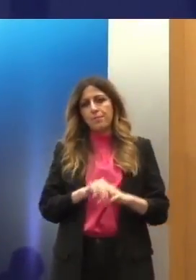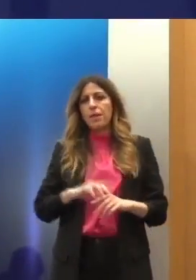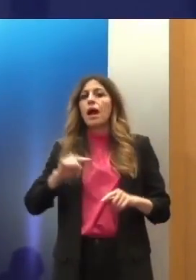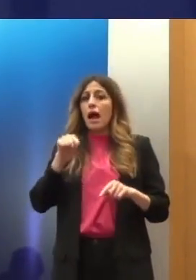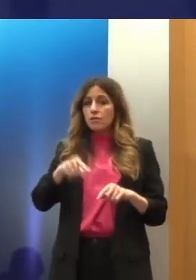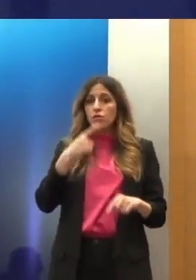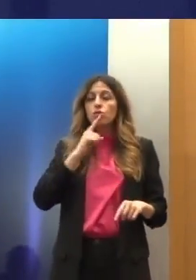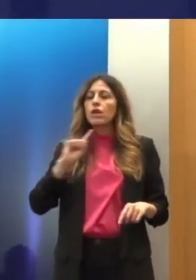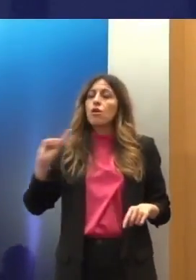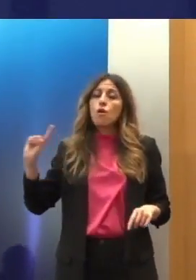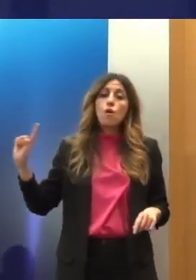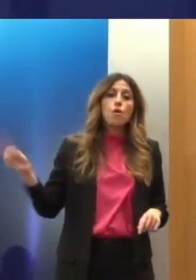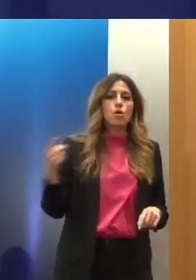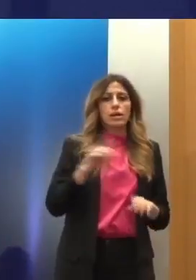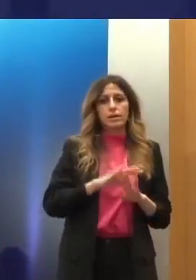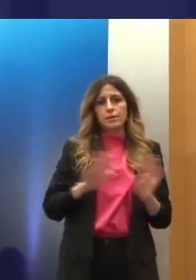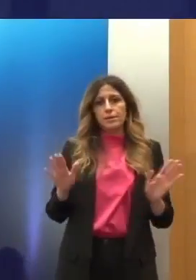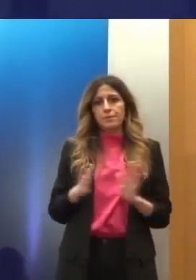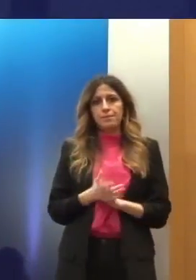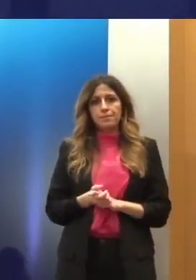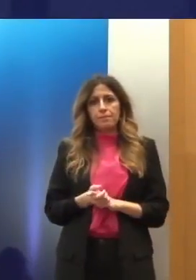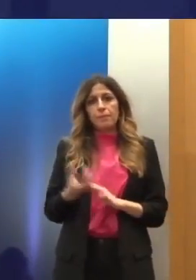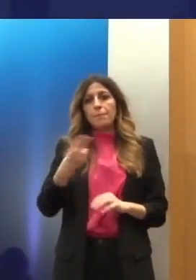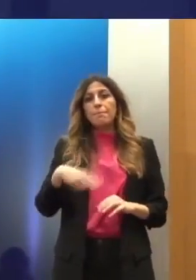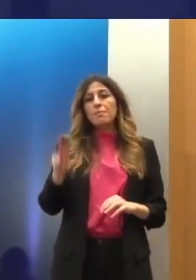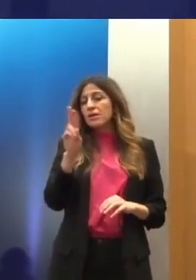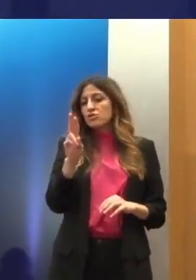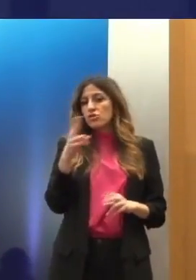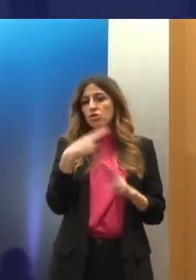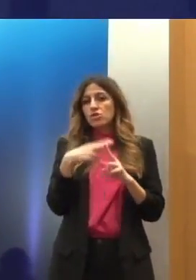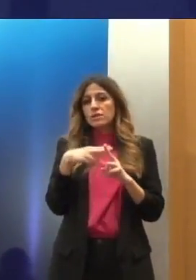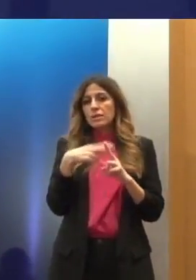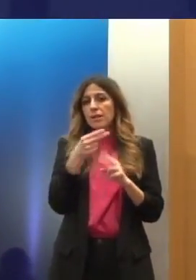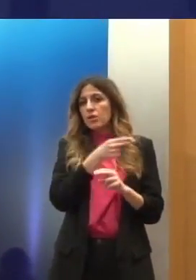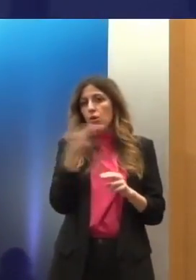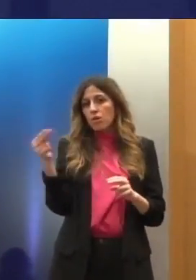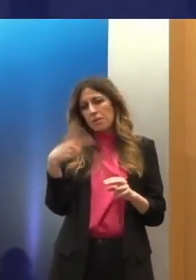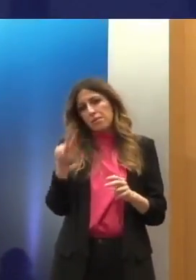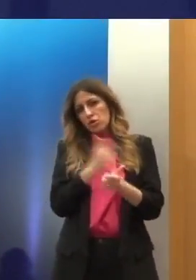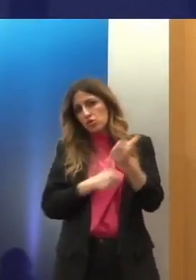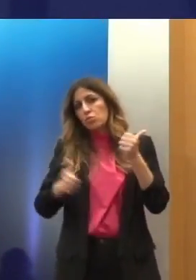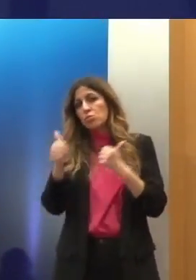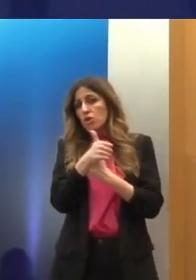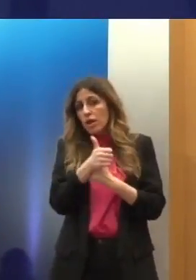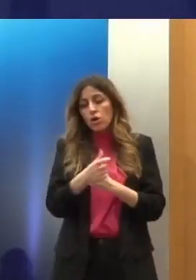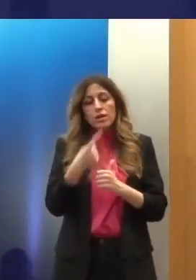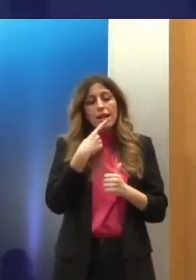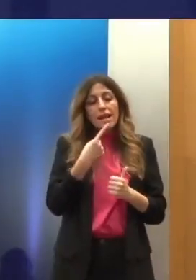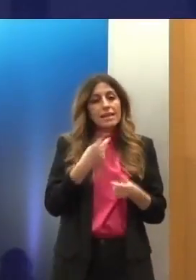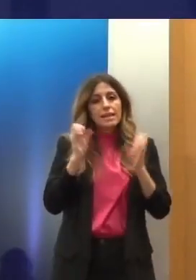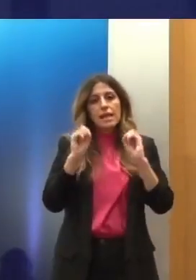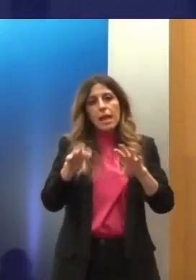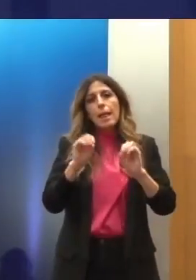όλους με κύριο πεδίο ενασχόλησης στην εκπαίδευση που αποτέλεσε και το